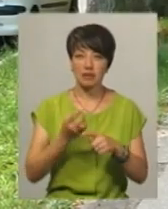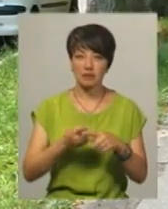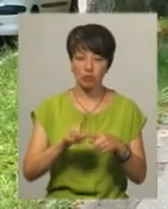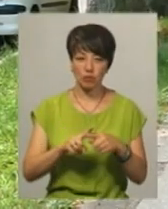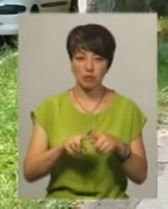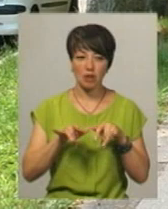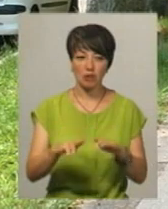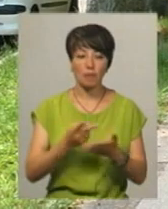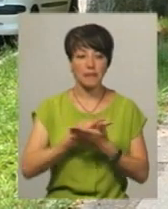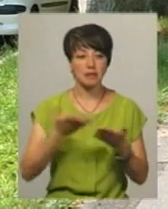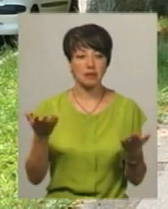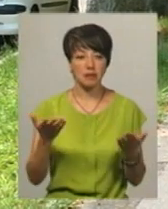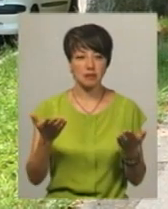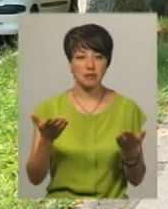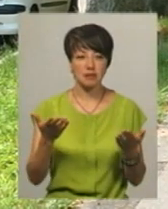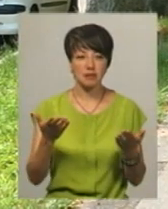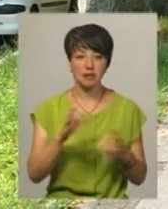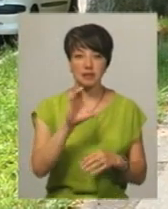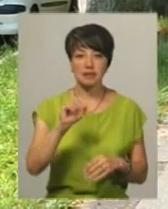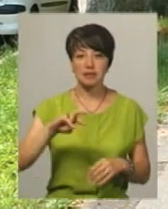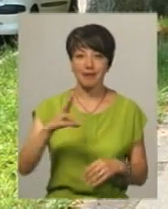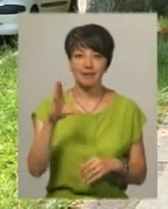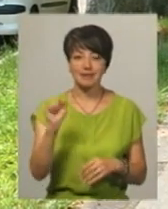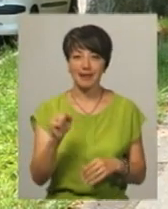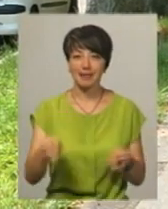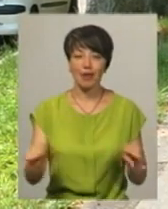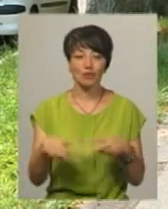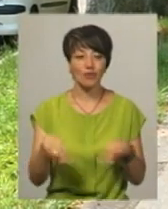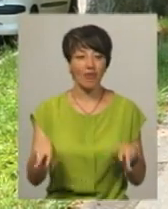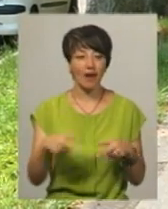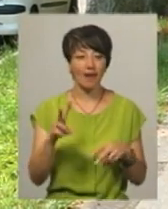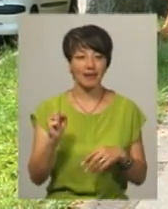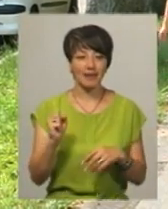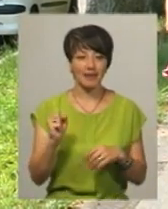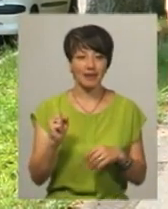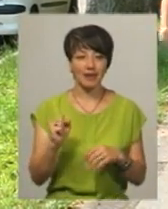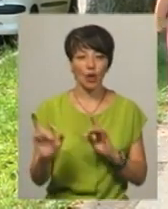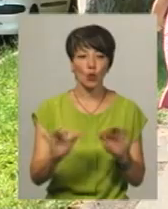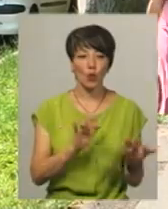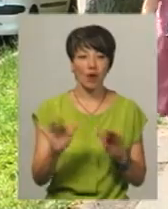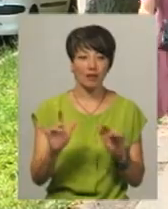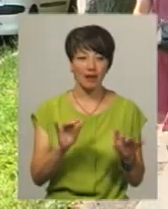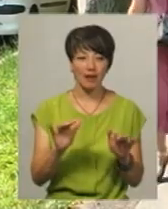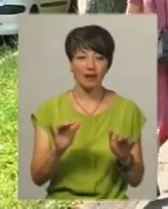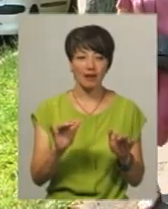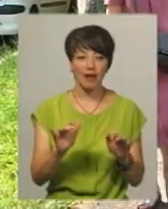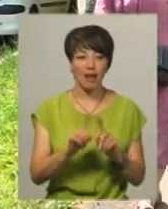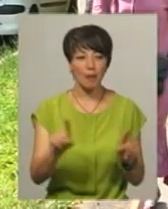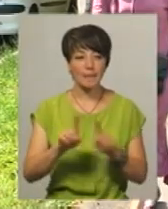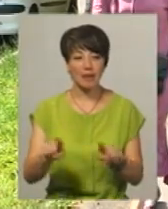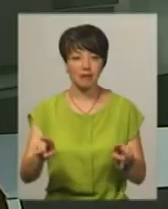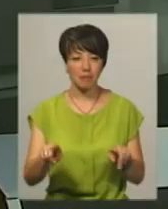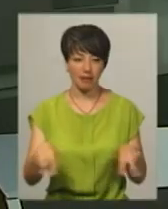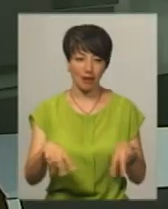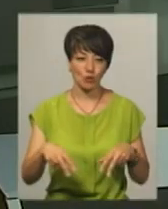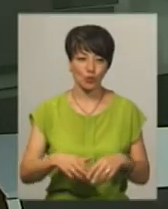-сіті» буде презентація «Сальси». Це така буде танцювальна, така сама руханка з елементами танцю.